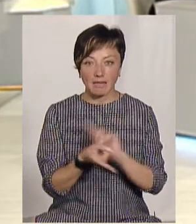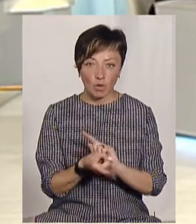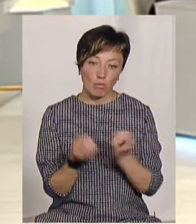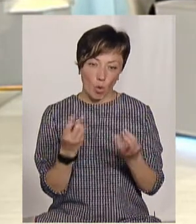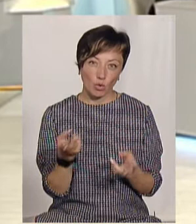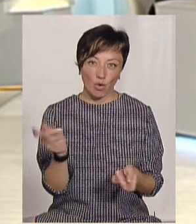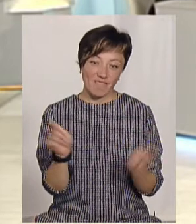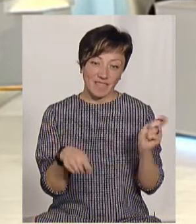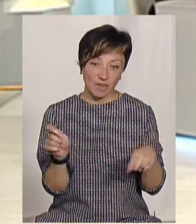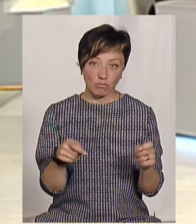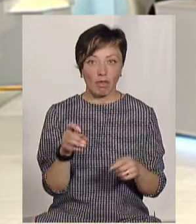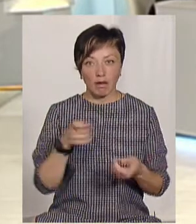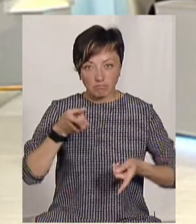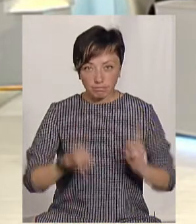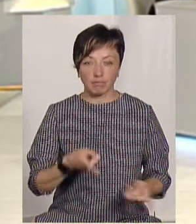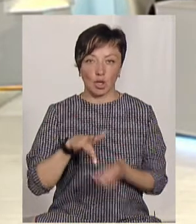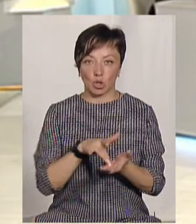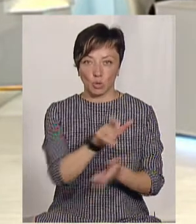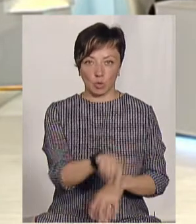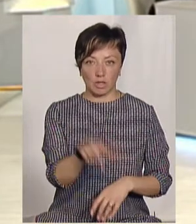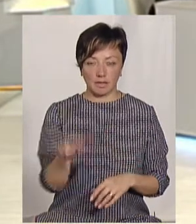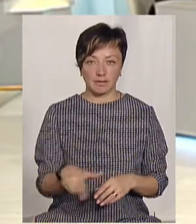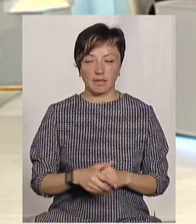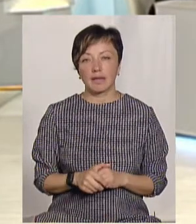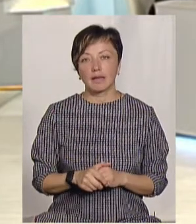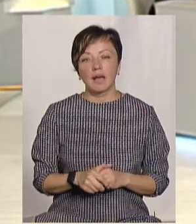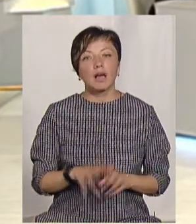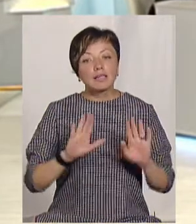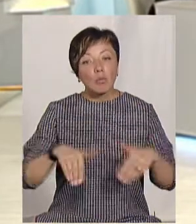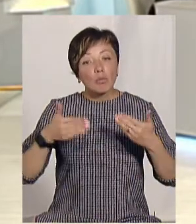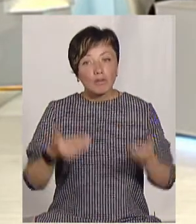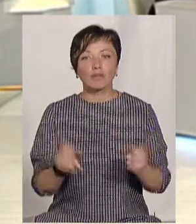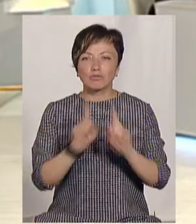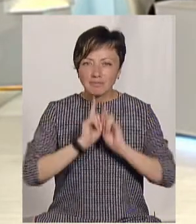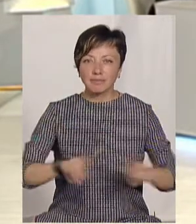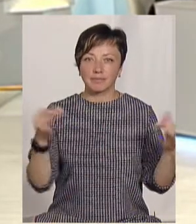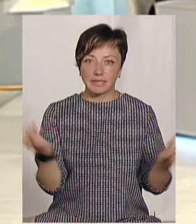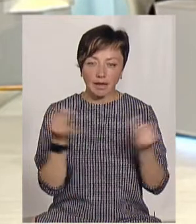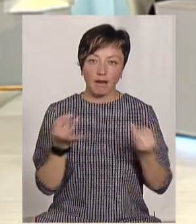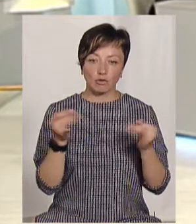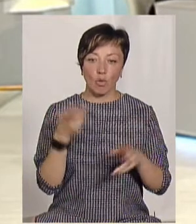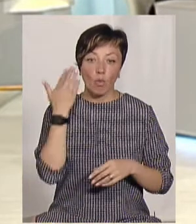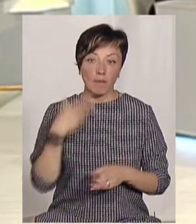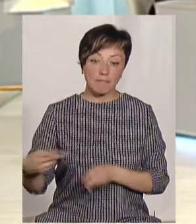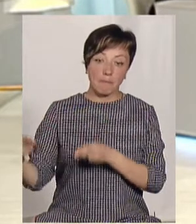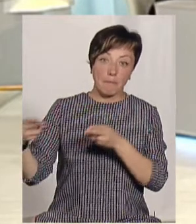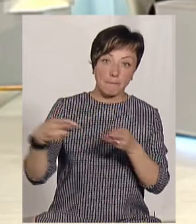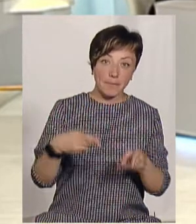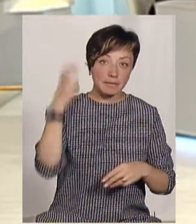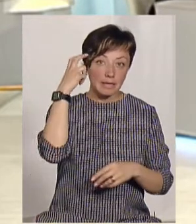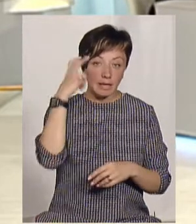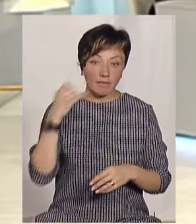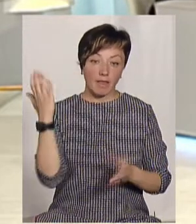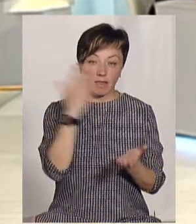відвідувачів на туристів. Тобто, якимось чином запропонувати щось таке цікавеньке, щоб вони, проїжджаючи з